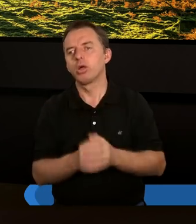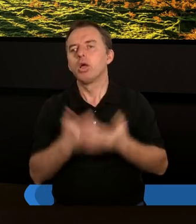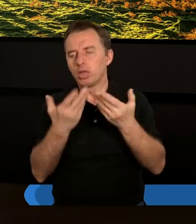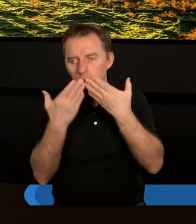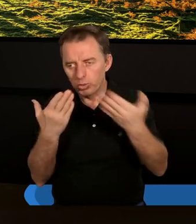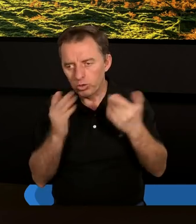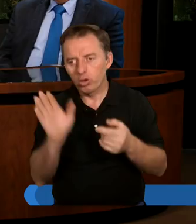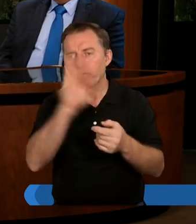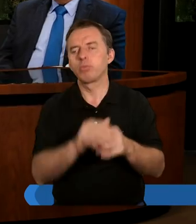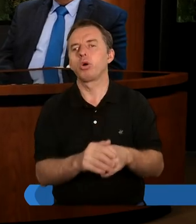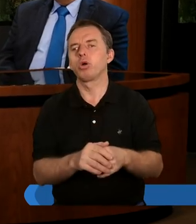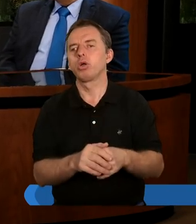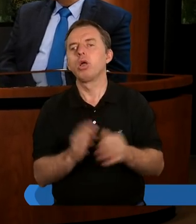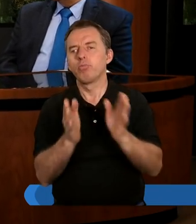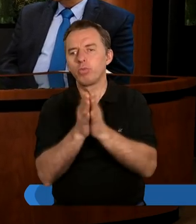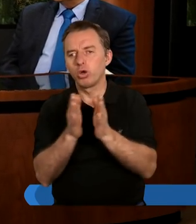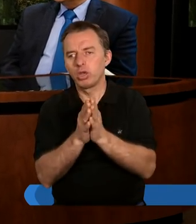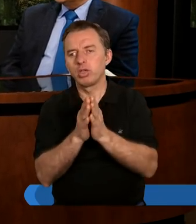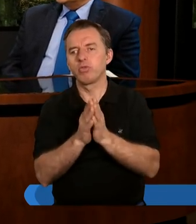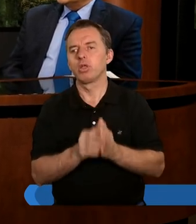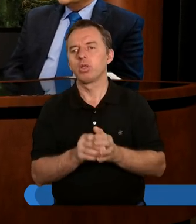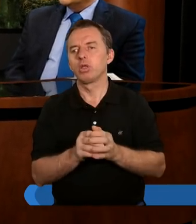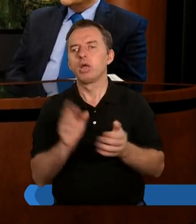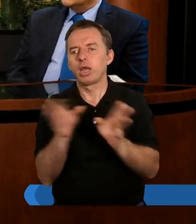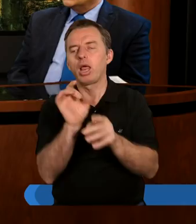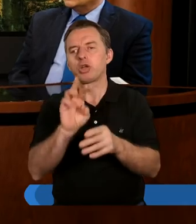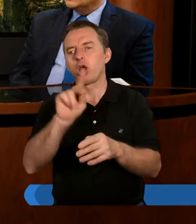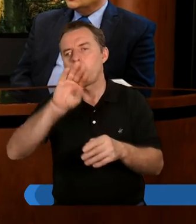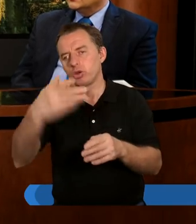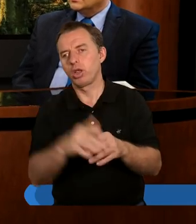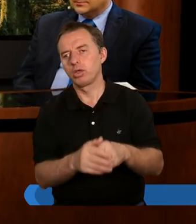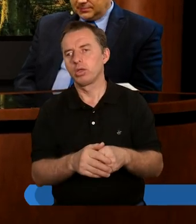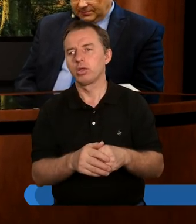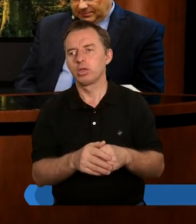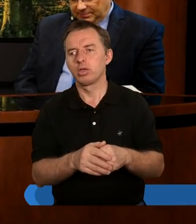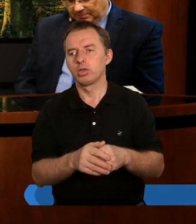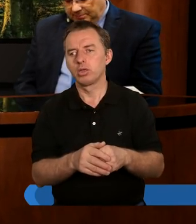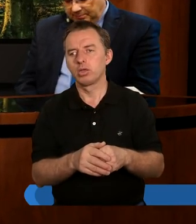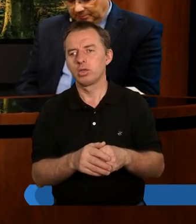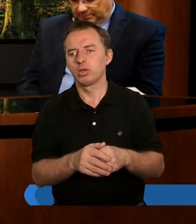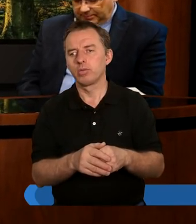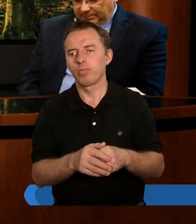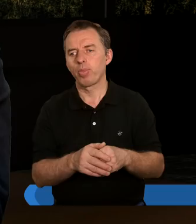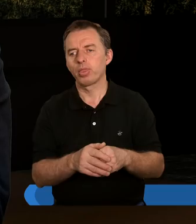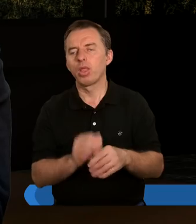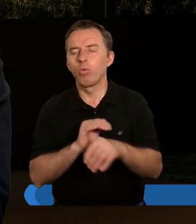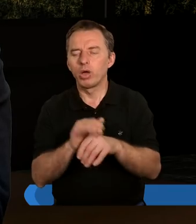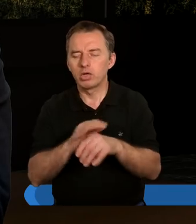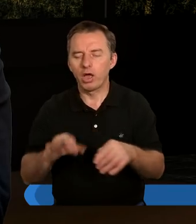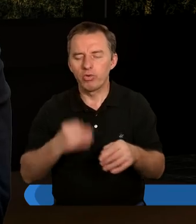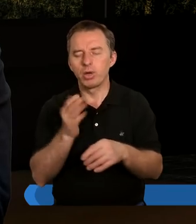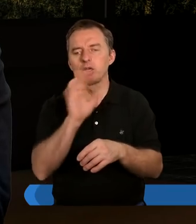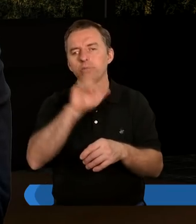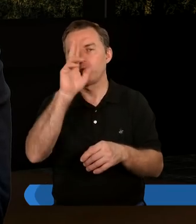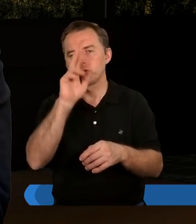Chcemy podziękować Panu Bogu i w modlitwie razem z Grzegorzem wyrazić naszą ogromną wdzięczność. Łaskawy